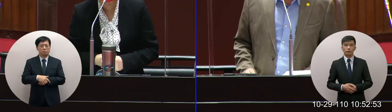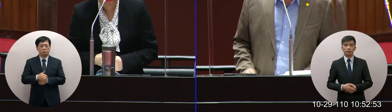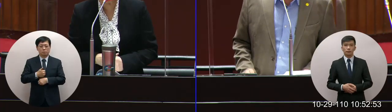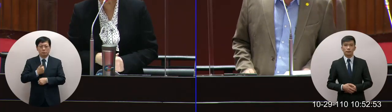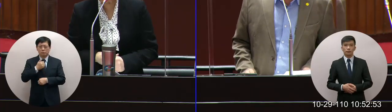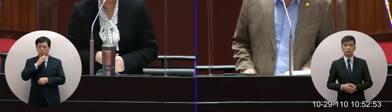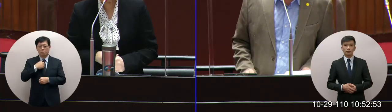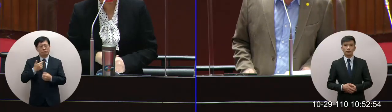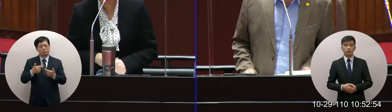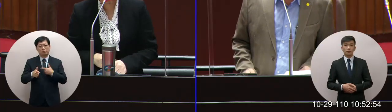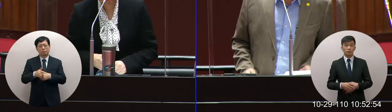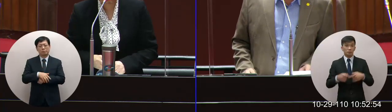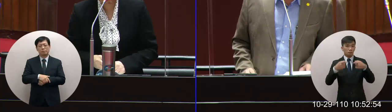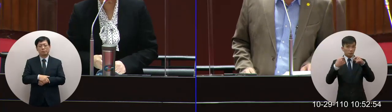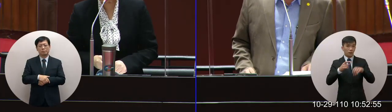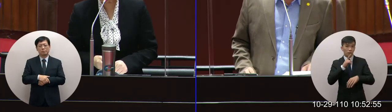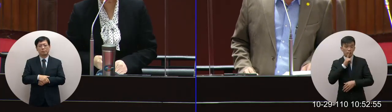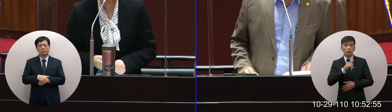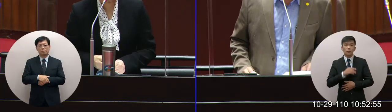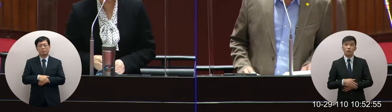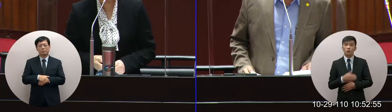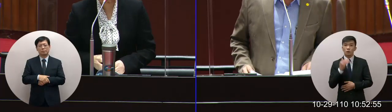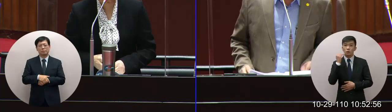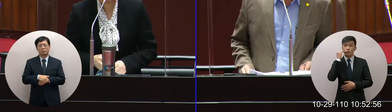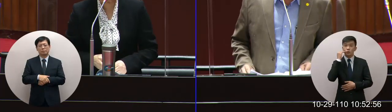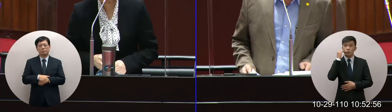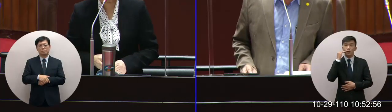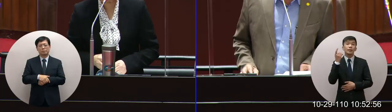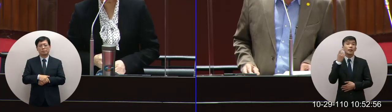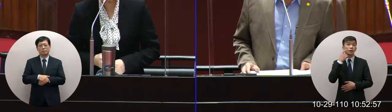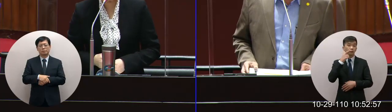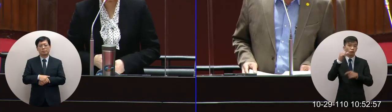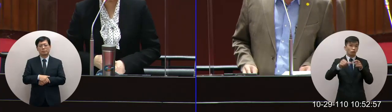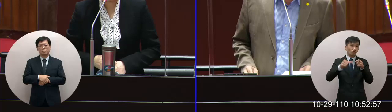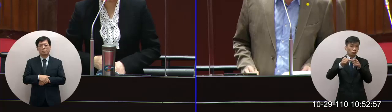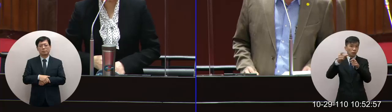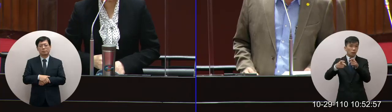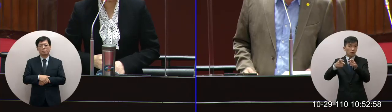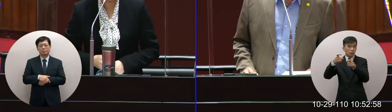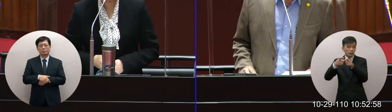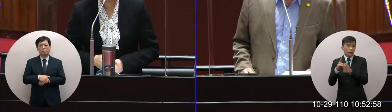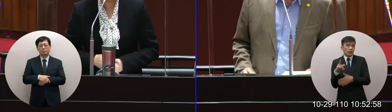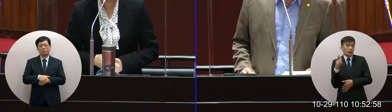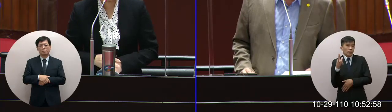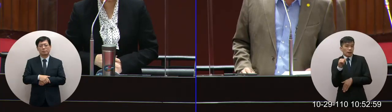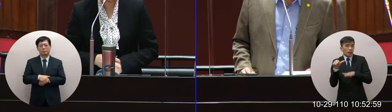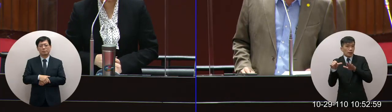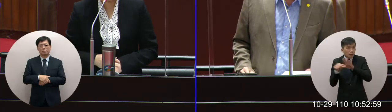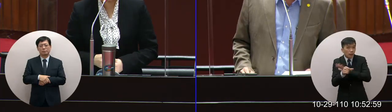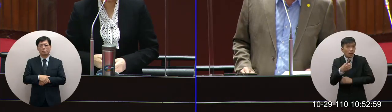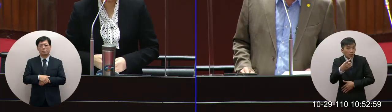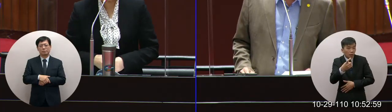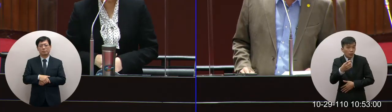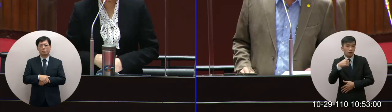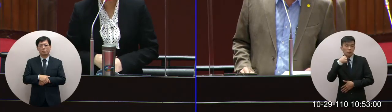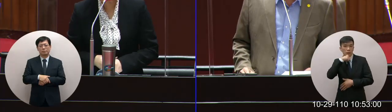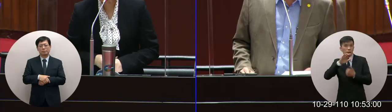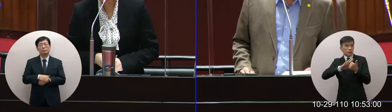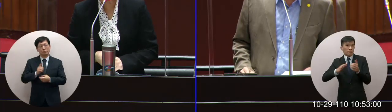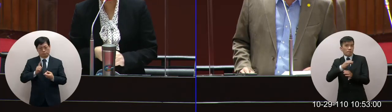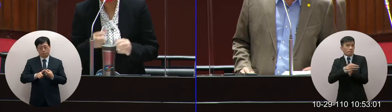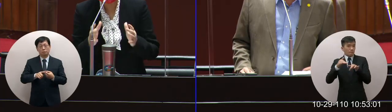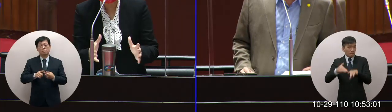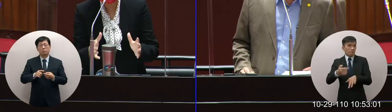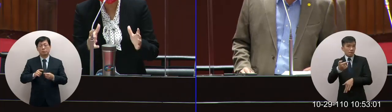能不能這樣講如果我們在五年十年內都沒有辦法加入CPTPP的話對台灣的經濟後果是很嚴重的